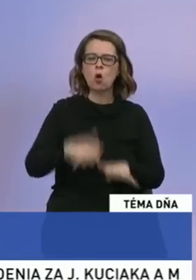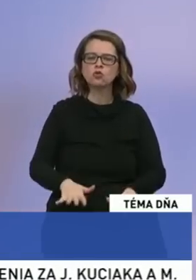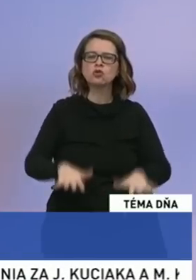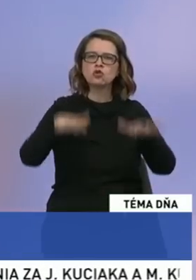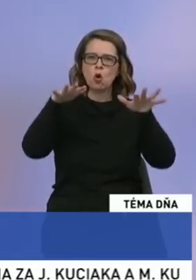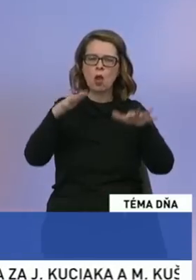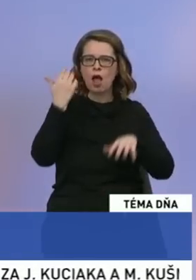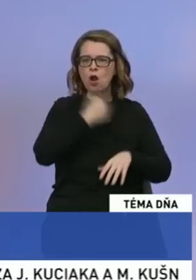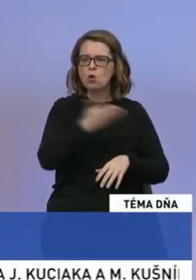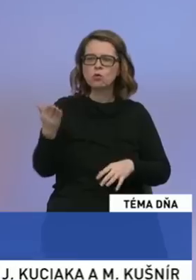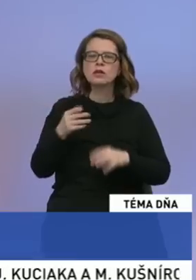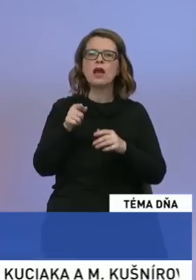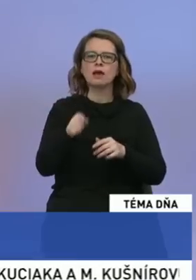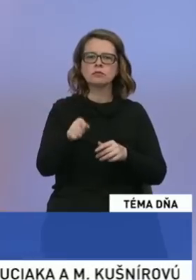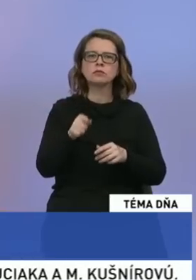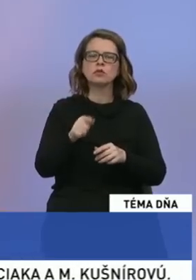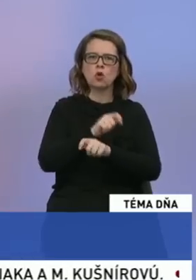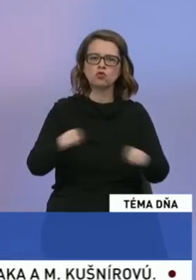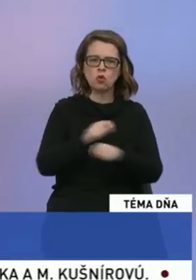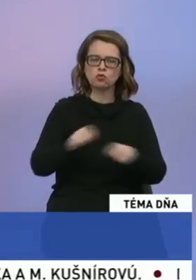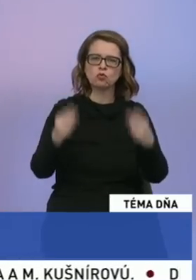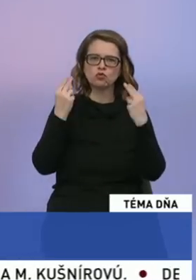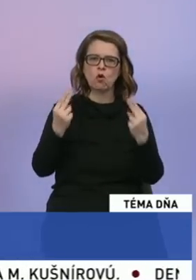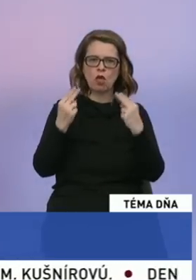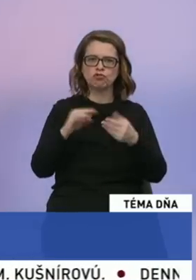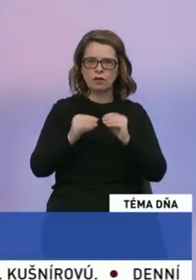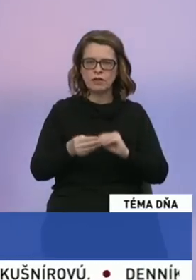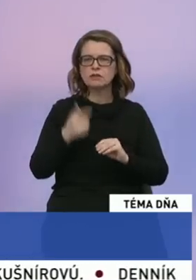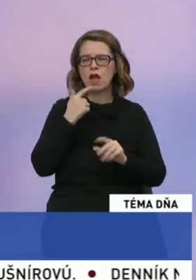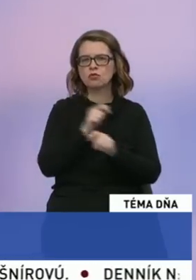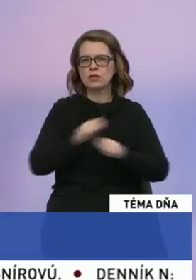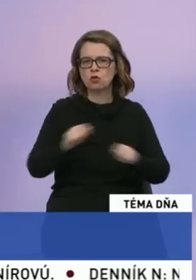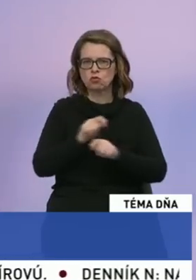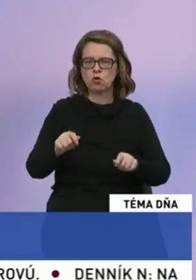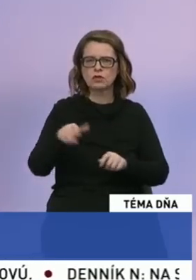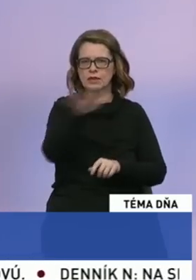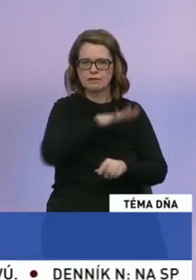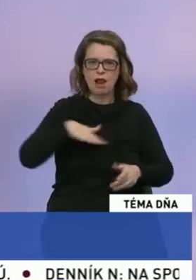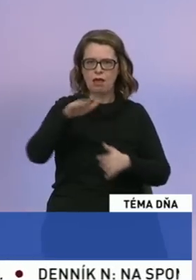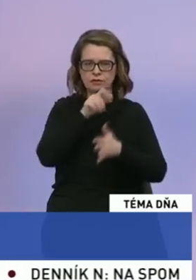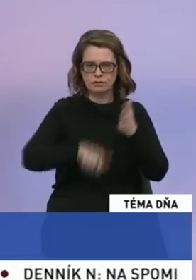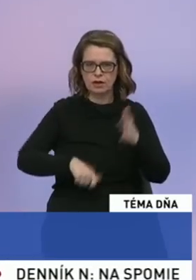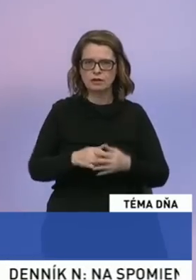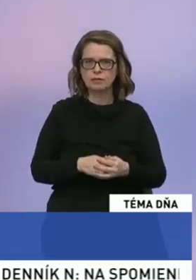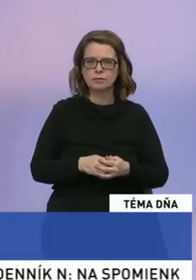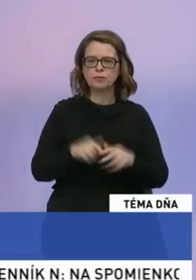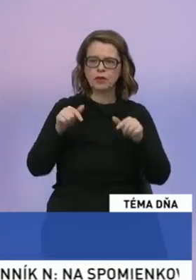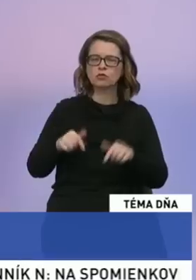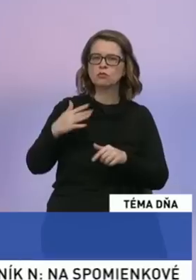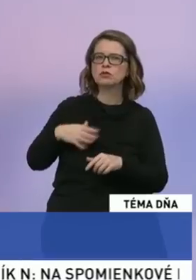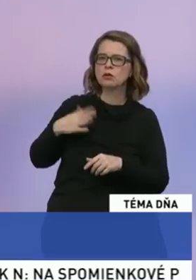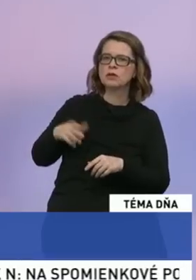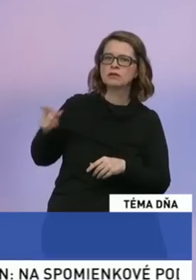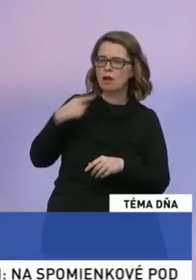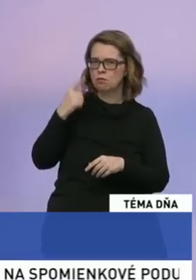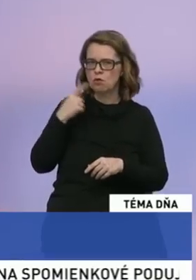členmi tejto politické strany, budú rozhodovať o doležitých krokoch, ako sa rozhodne. A tu by som, pán kolega, sa veľmi